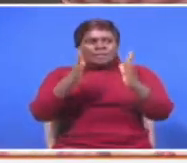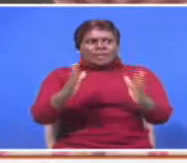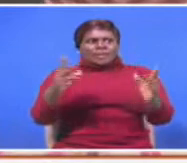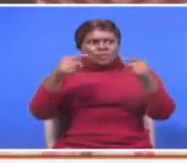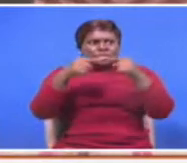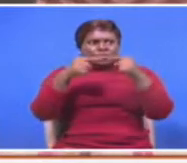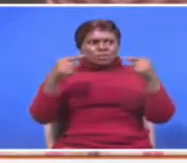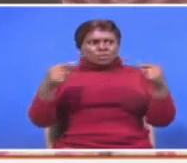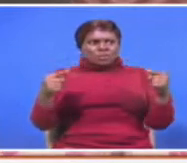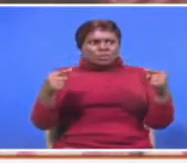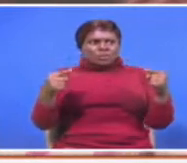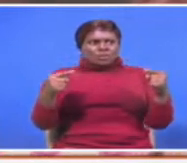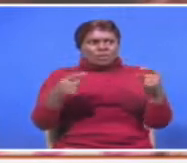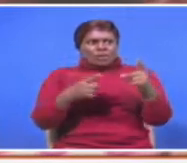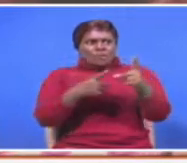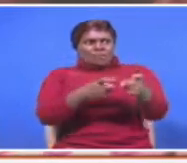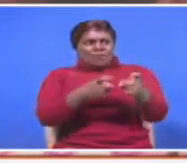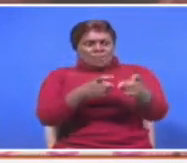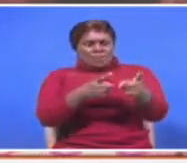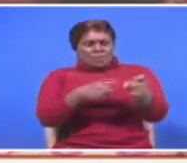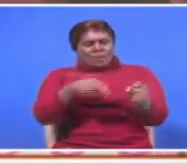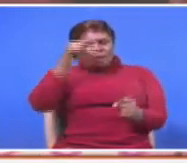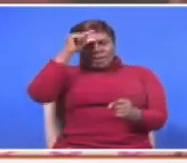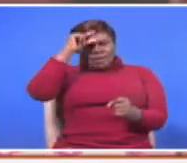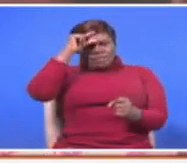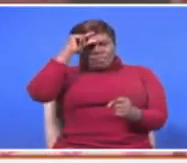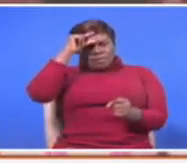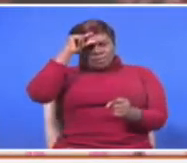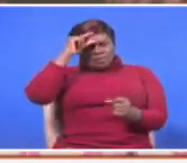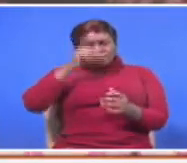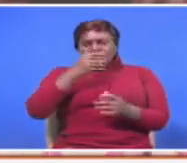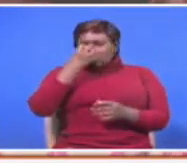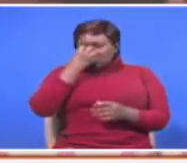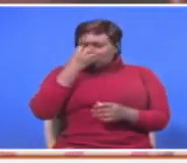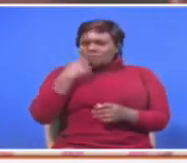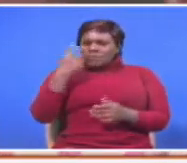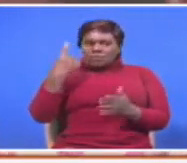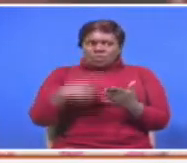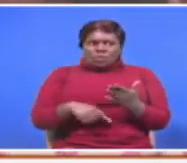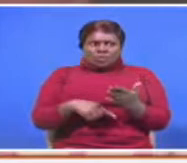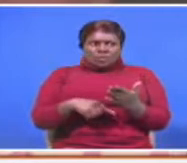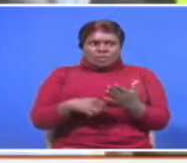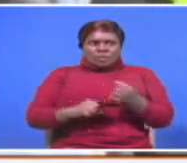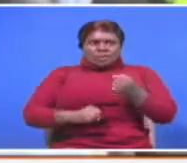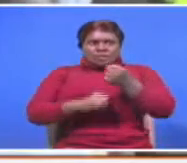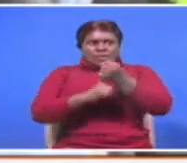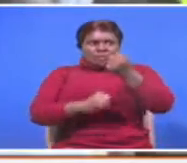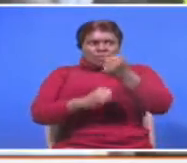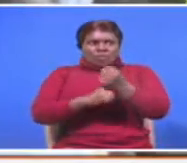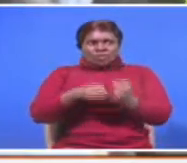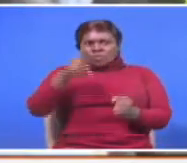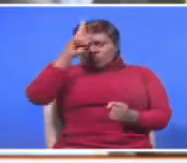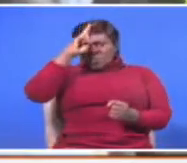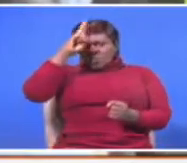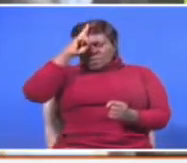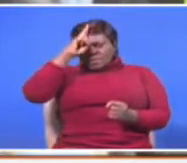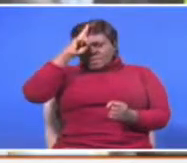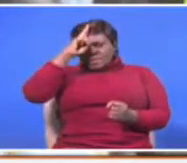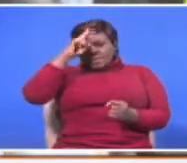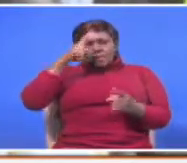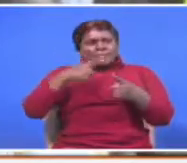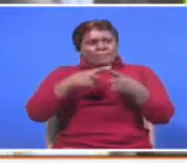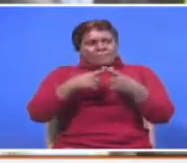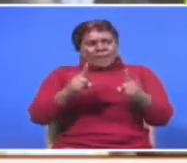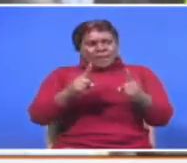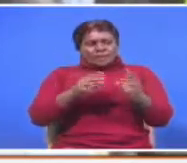upinzani, walirusha makombora kwa serikali ya Reince Ruto, wakisema imekue kiunga mkono kome na polisi, lichia